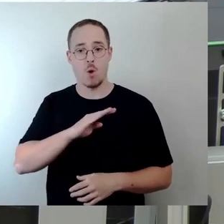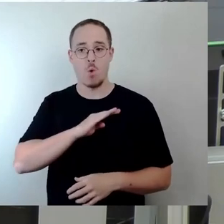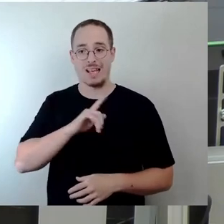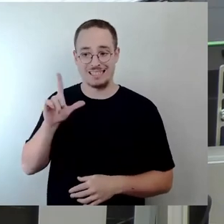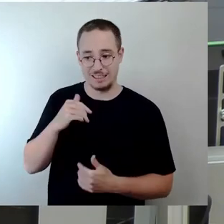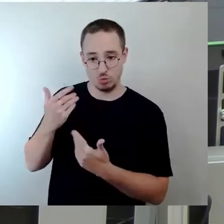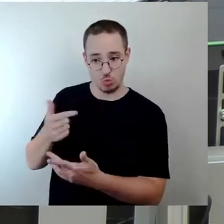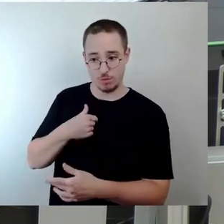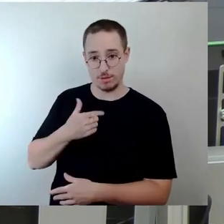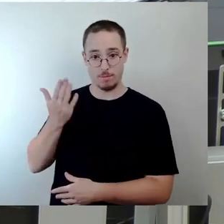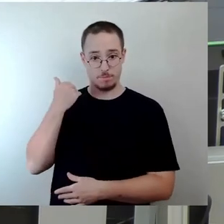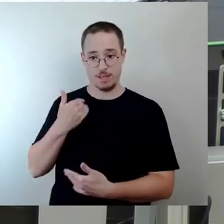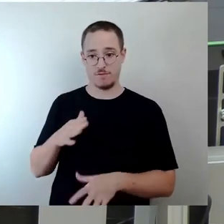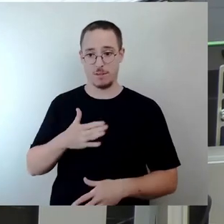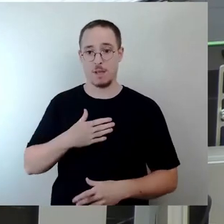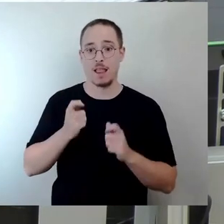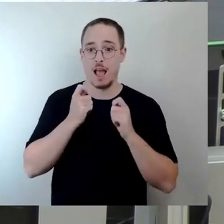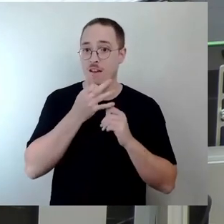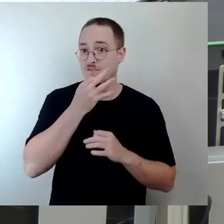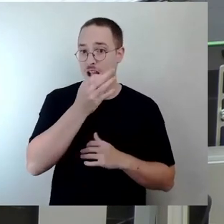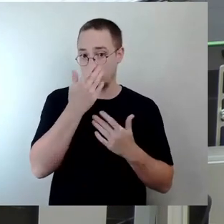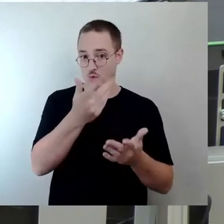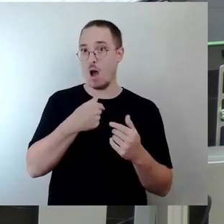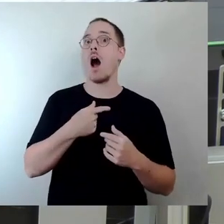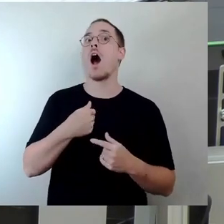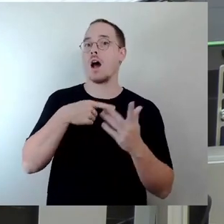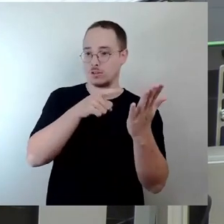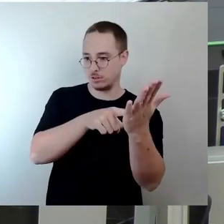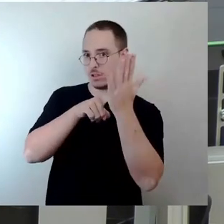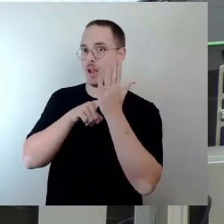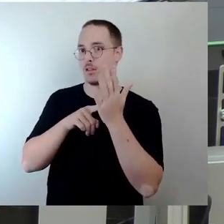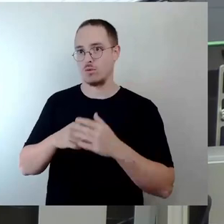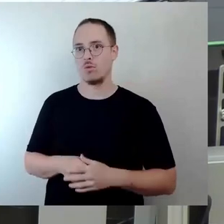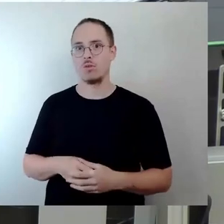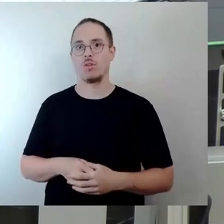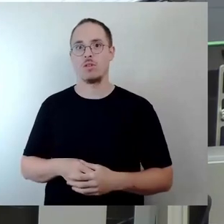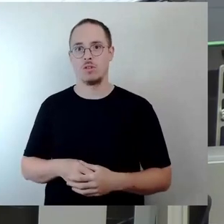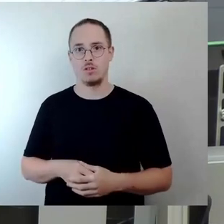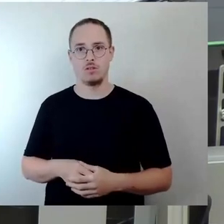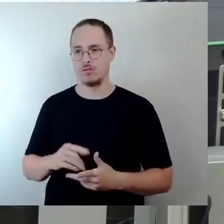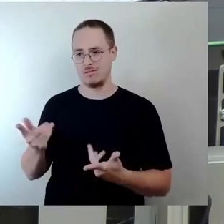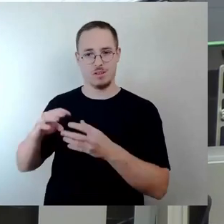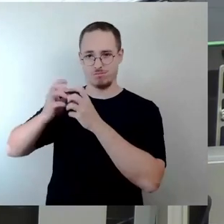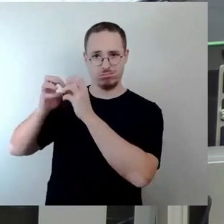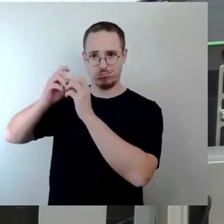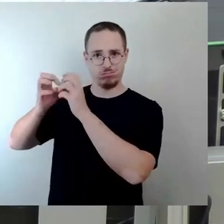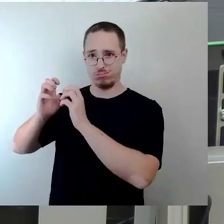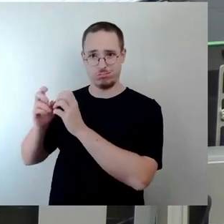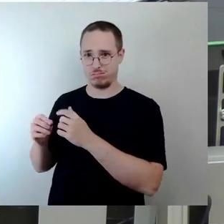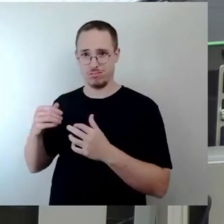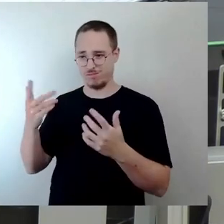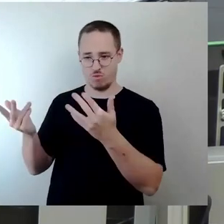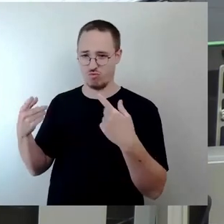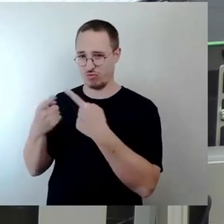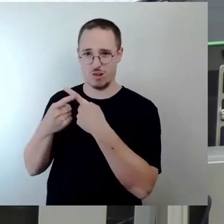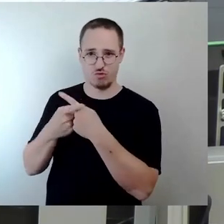gebracht, im Gegensatz zu dir. So, ich regiere mit, ich bin Gott. Genau. Du ja auch, habe ich gehört im Podcast bei der DNN. So, jetzt darf